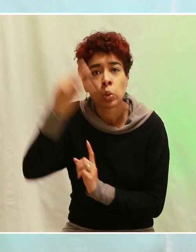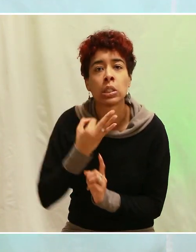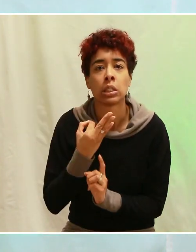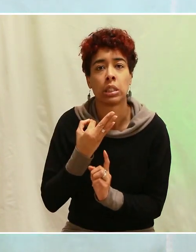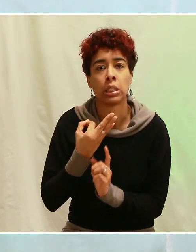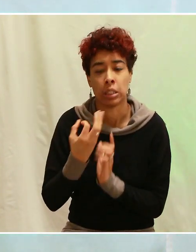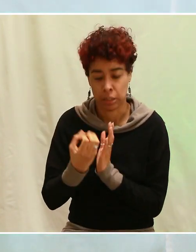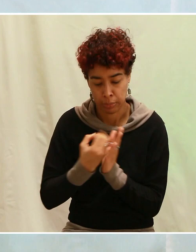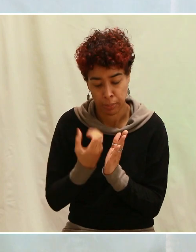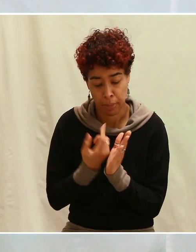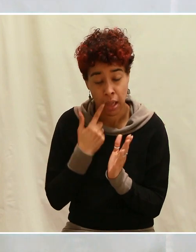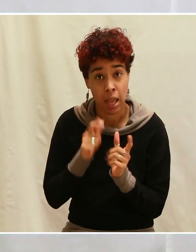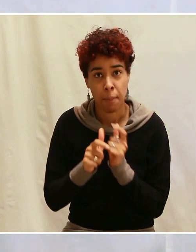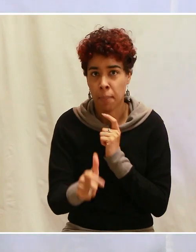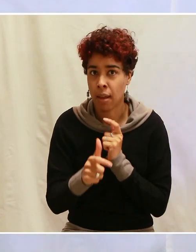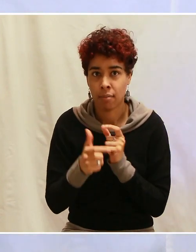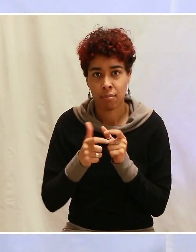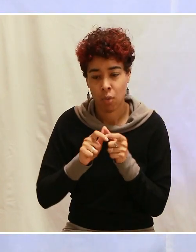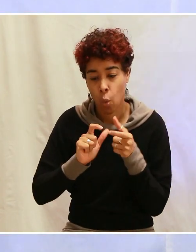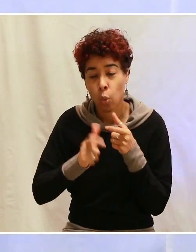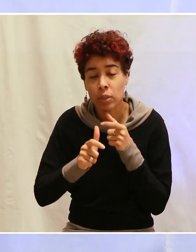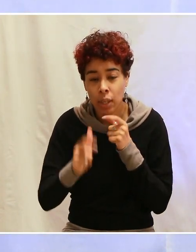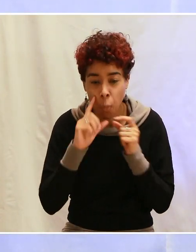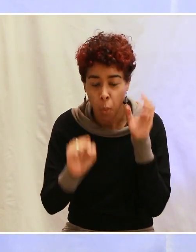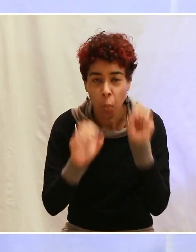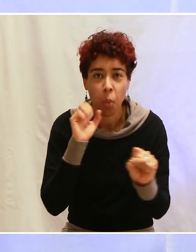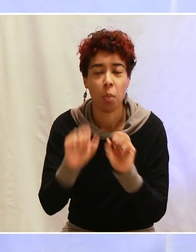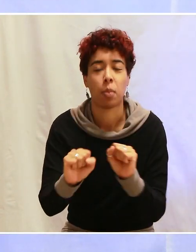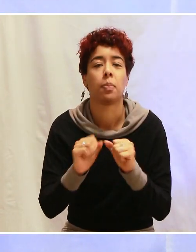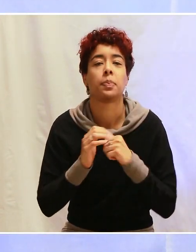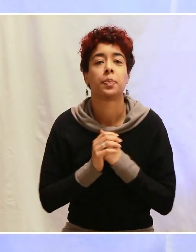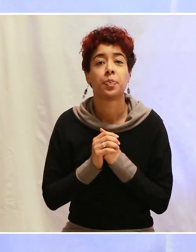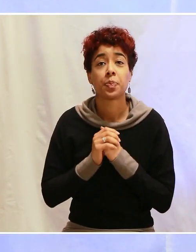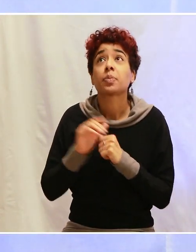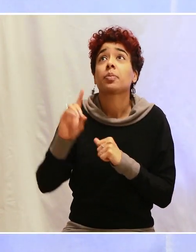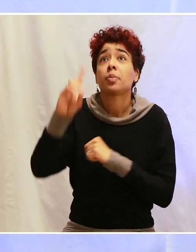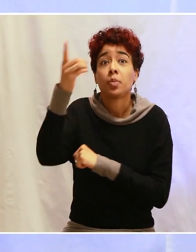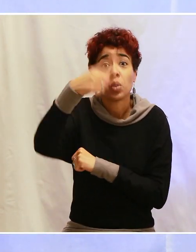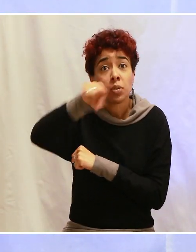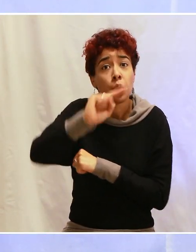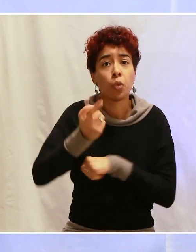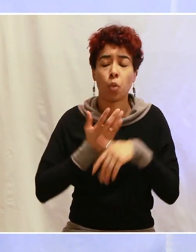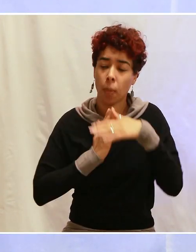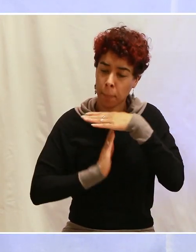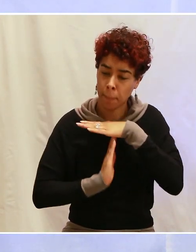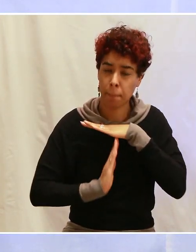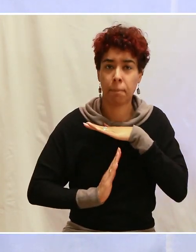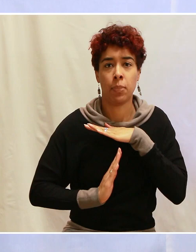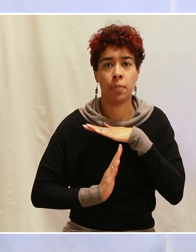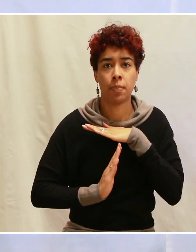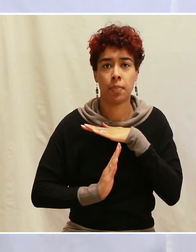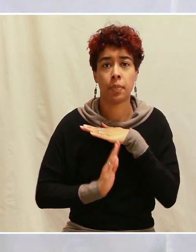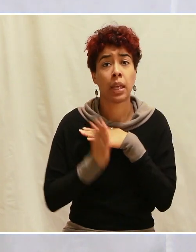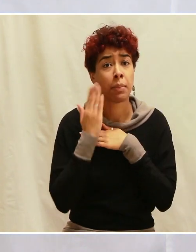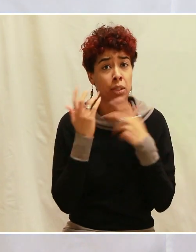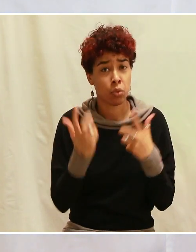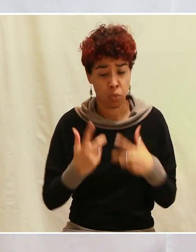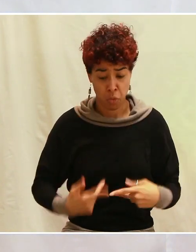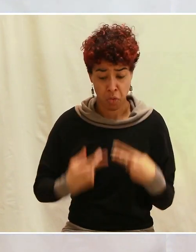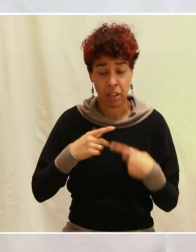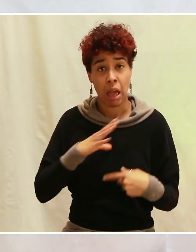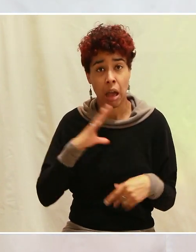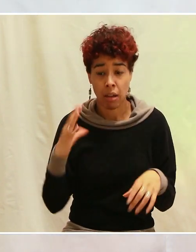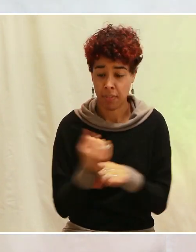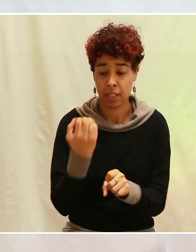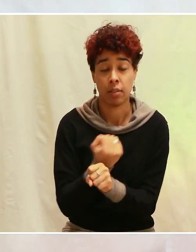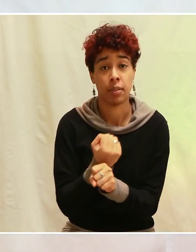envoie les conséquences et les effets par la suite. Soumettez-vous à Dieu. Si tu veux avoir une victoire dans ta vie aujourd